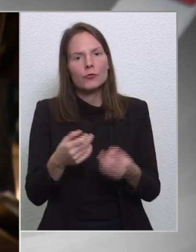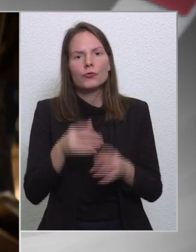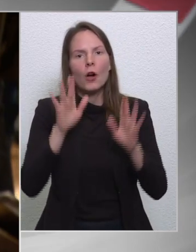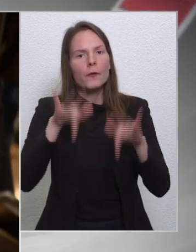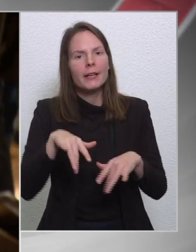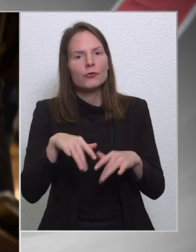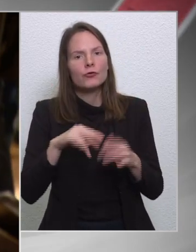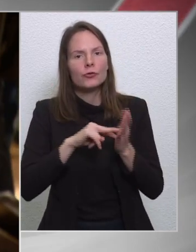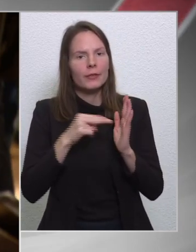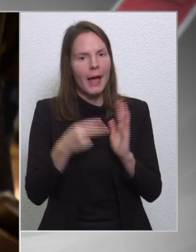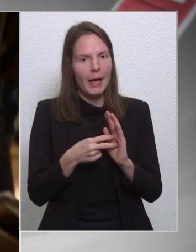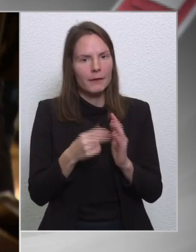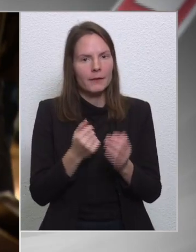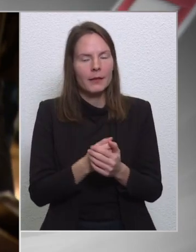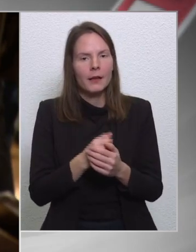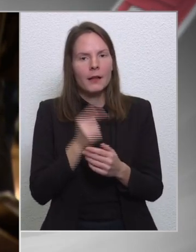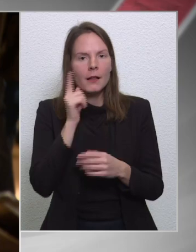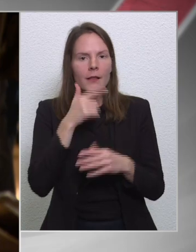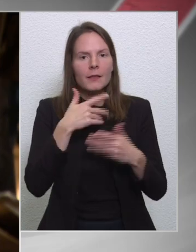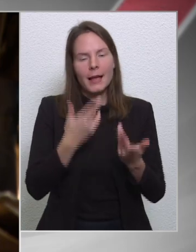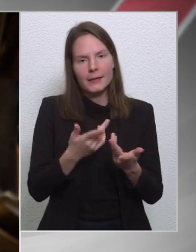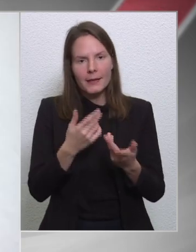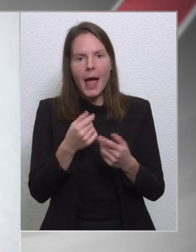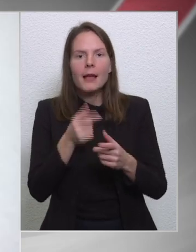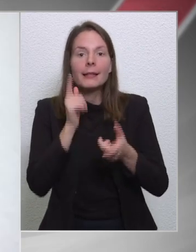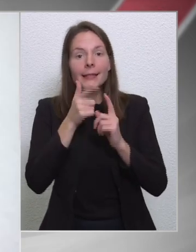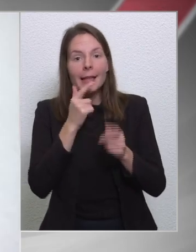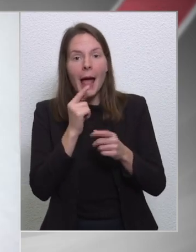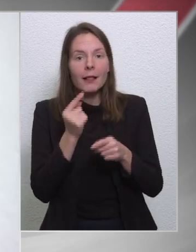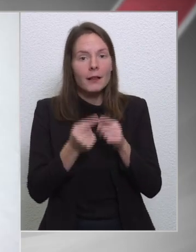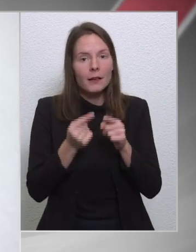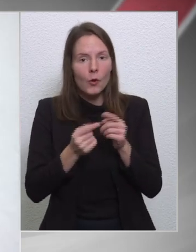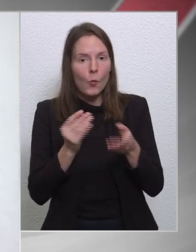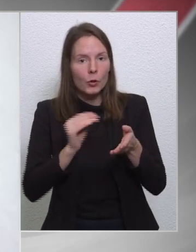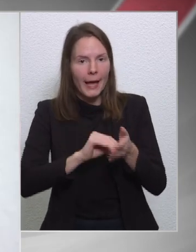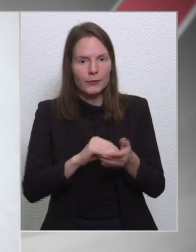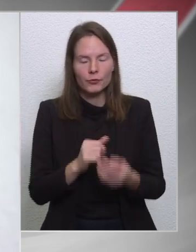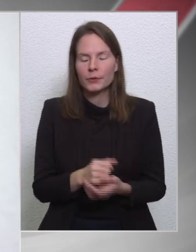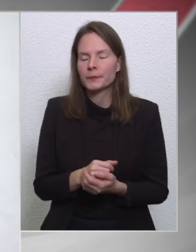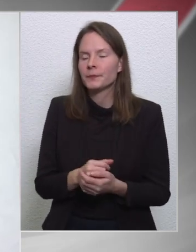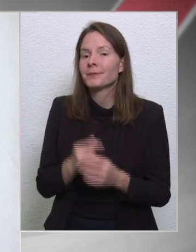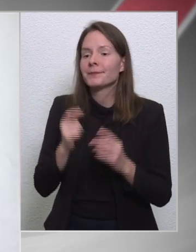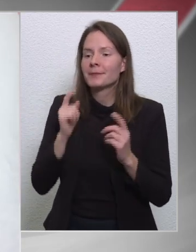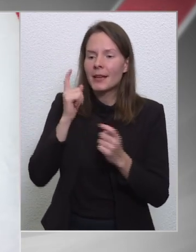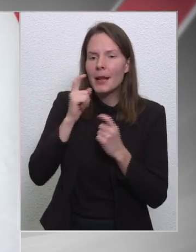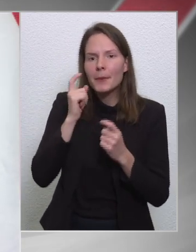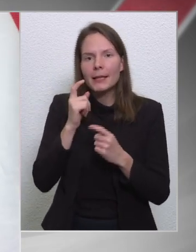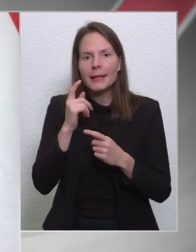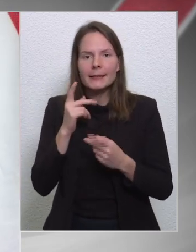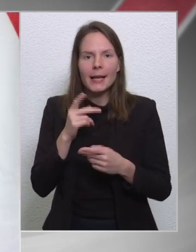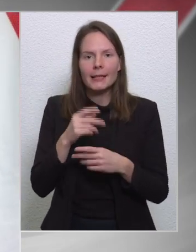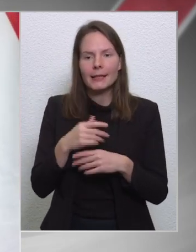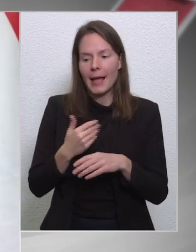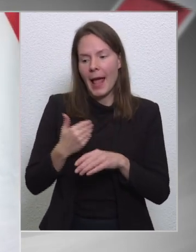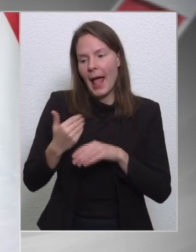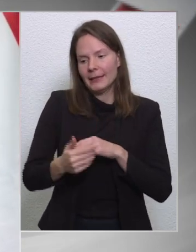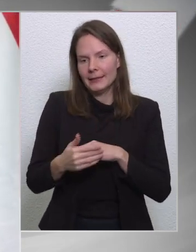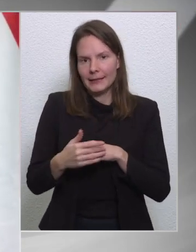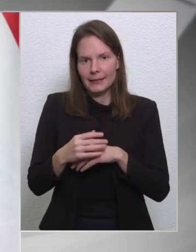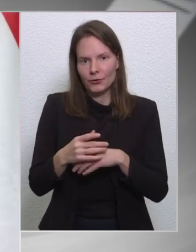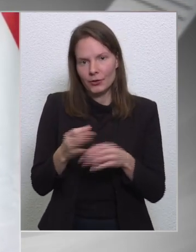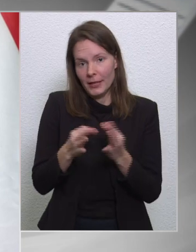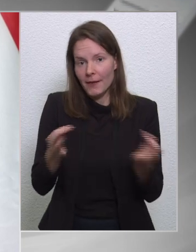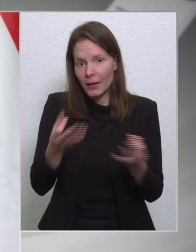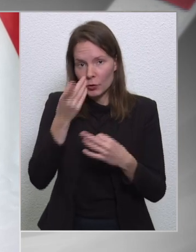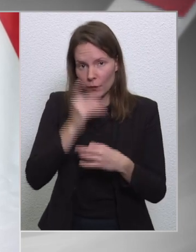ajánlott, és élnek el a hitelkomponens lehetőségével? Abban a pillanatban nyilvános. Hát reményeink szerint, mi már eddig is nyilvánosságra hoztuk